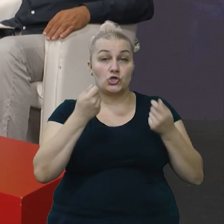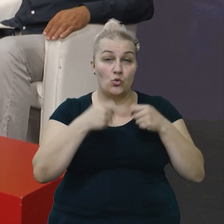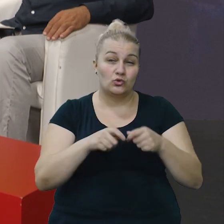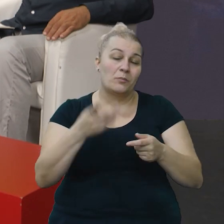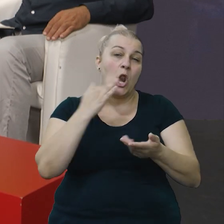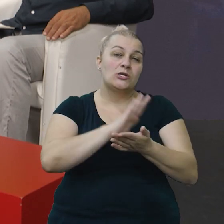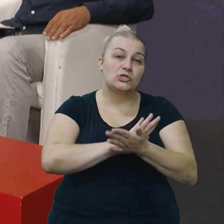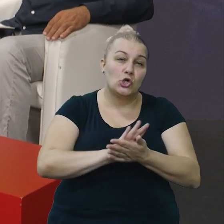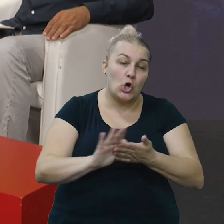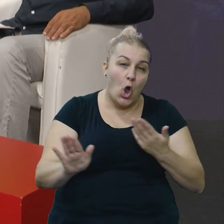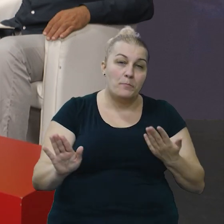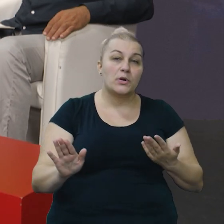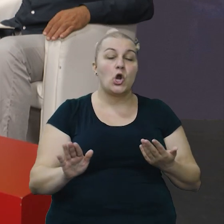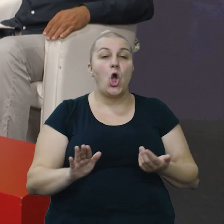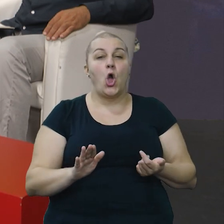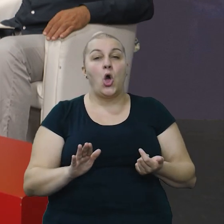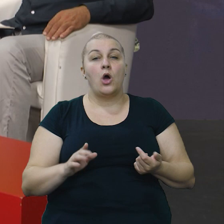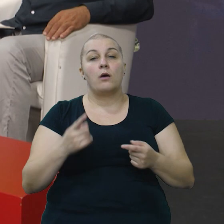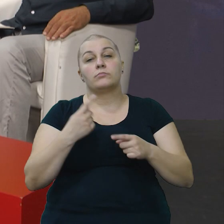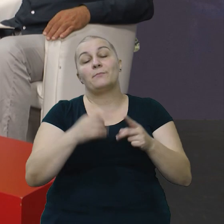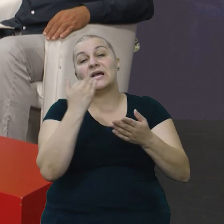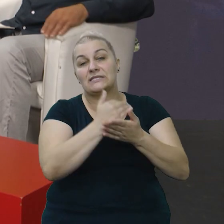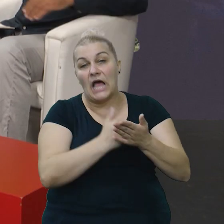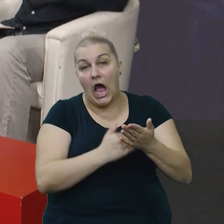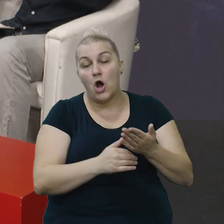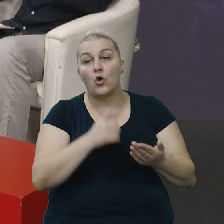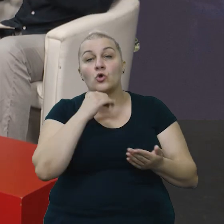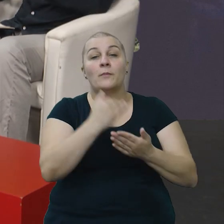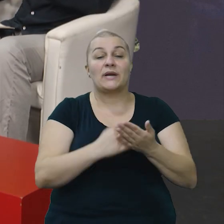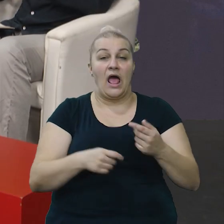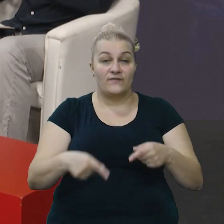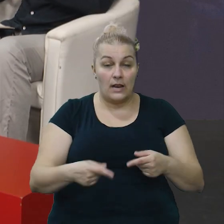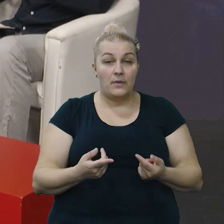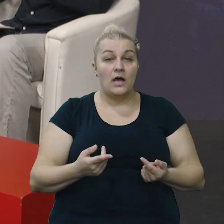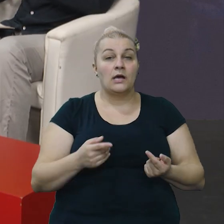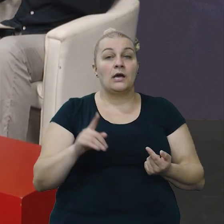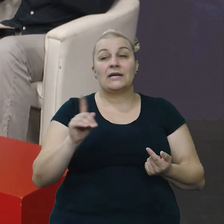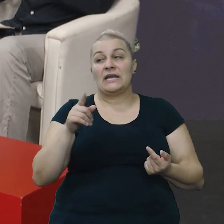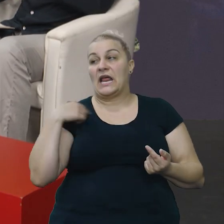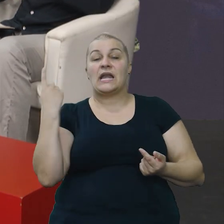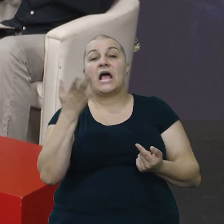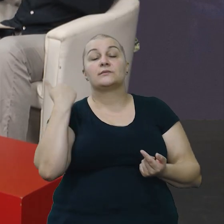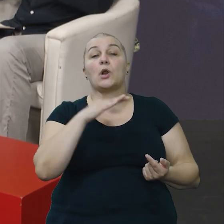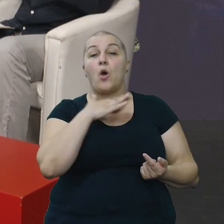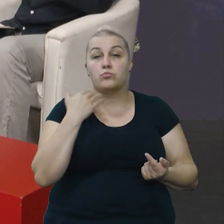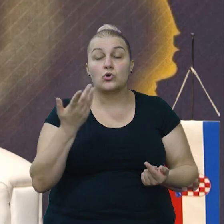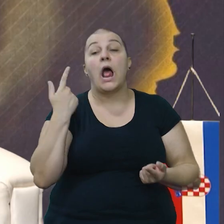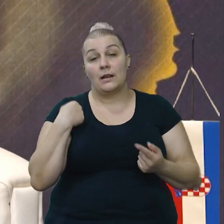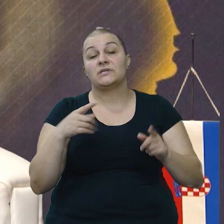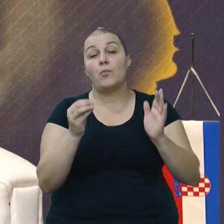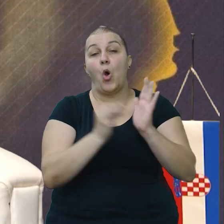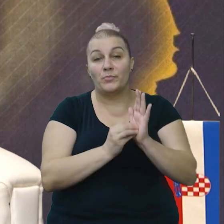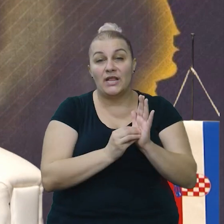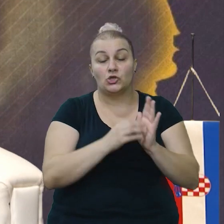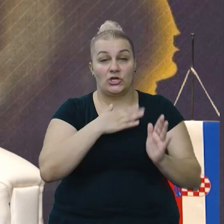skromno u okviru zakona i pravila pandemije. Nije nas bilo puno, ali smo obilježili